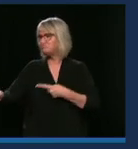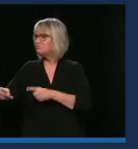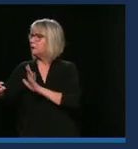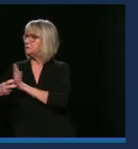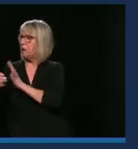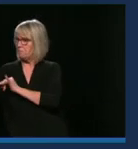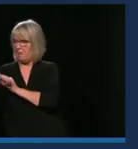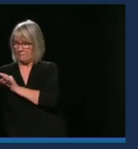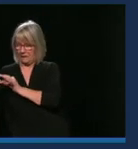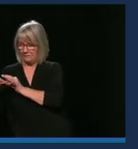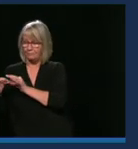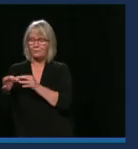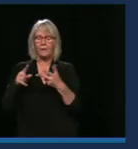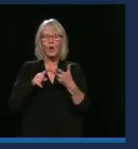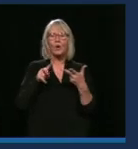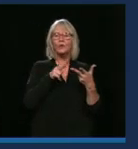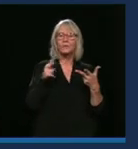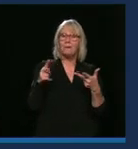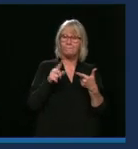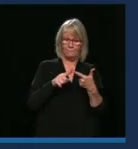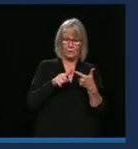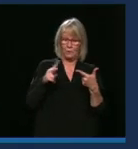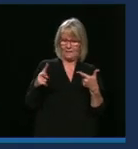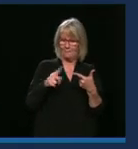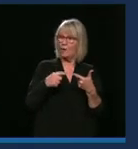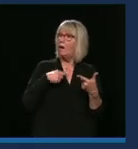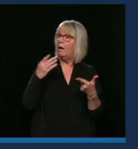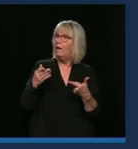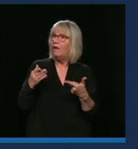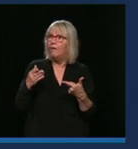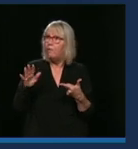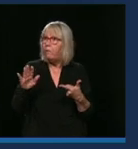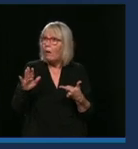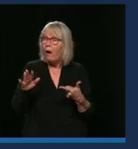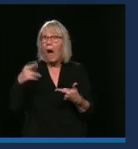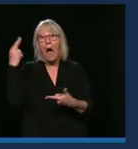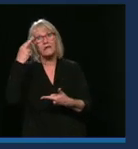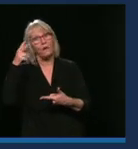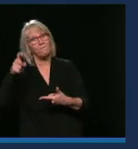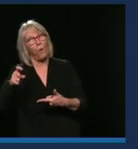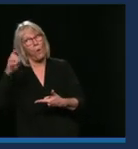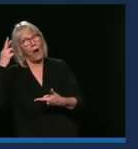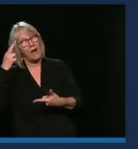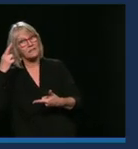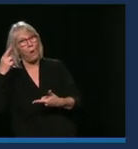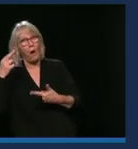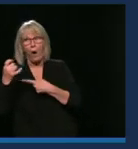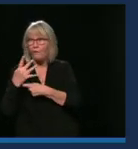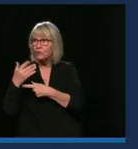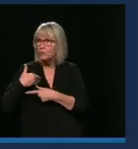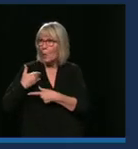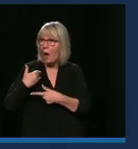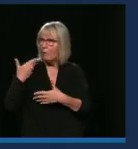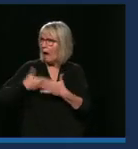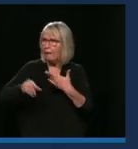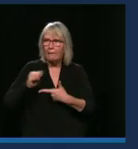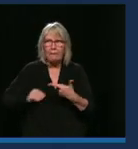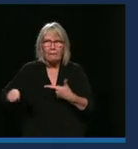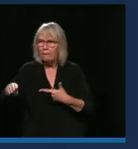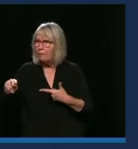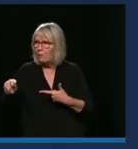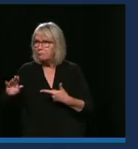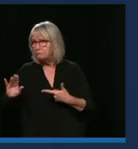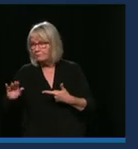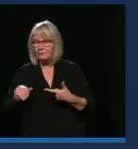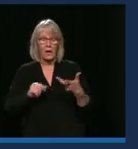bail pour des motifs sérieux, c'est déjà ce qui est prévu. Et la troisième option, c'est que si le propriétaire souhaite refuser